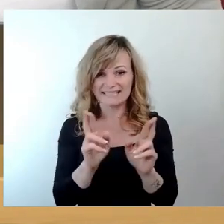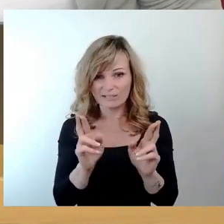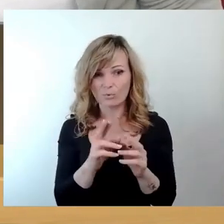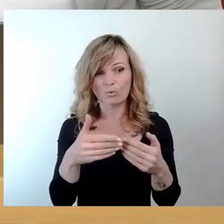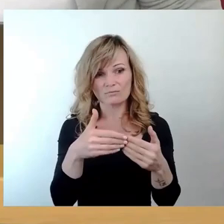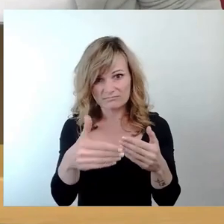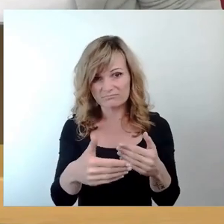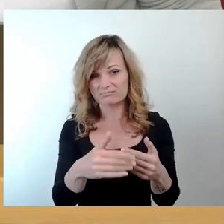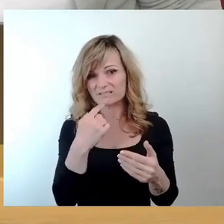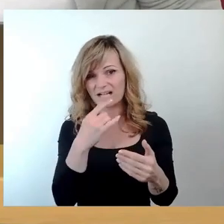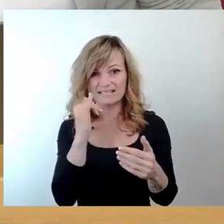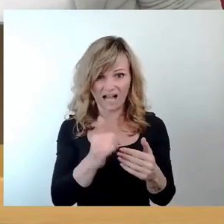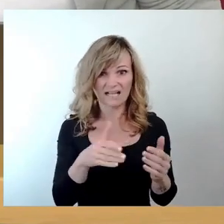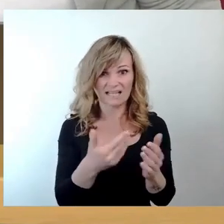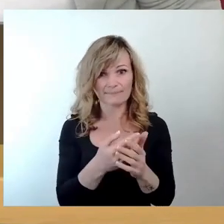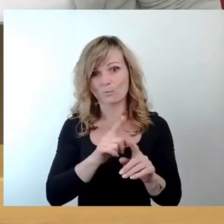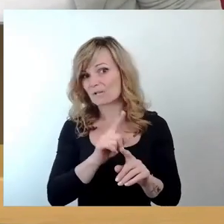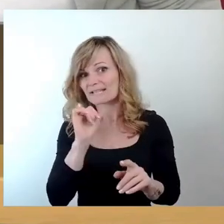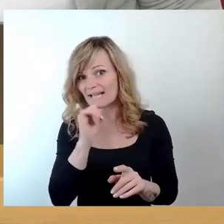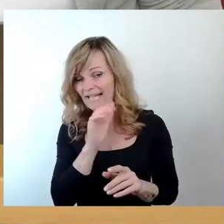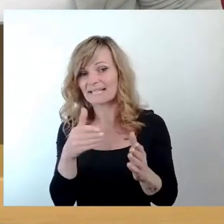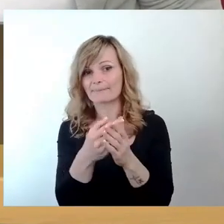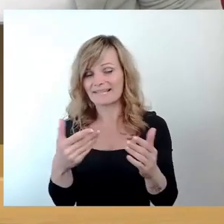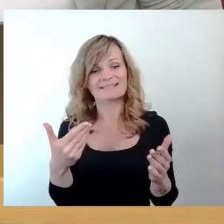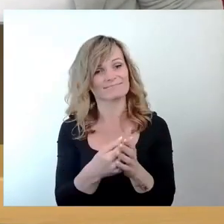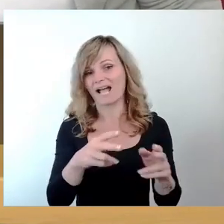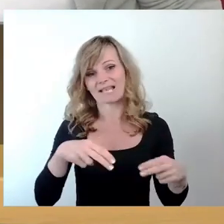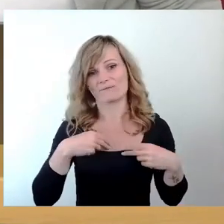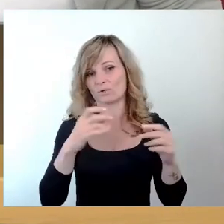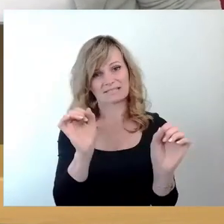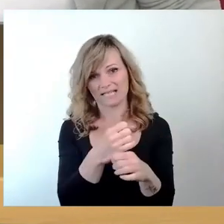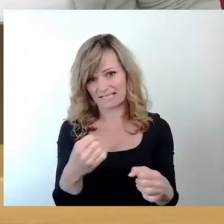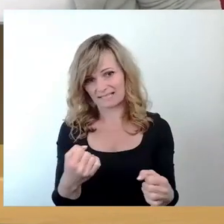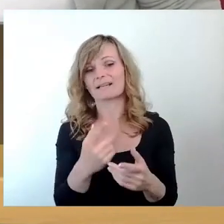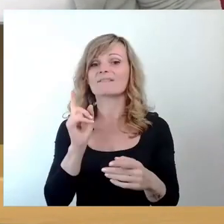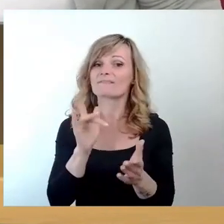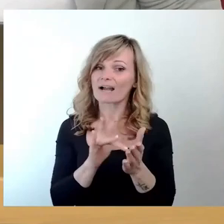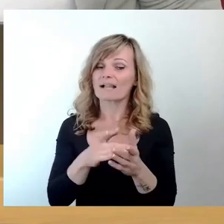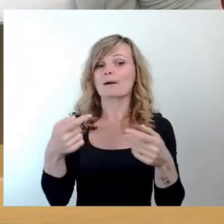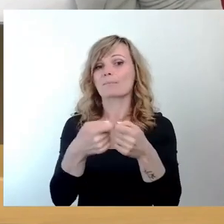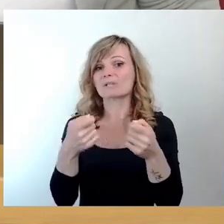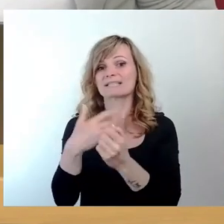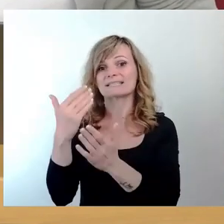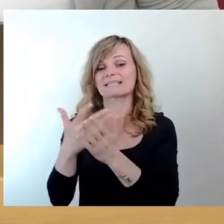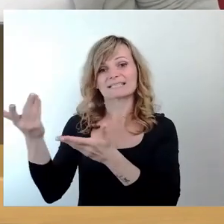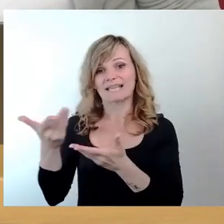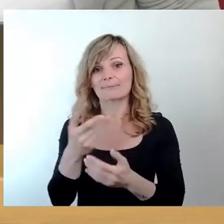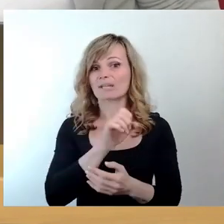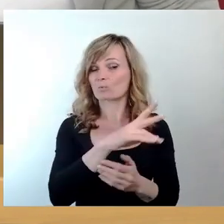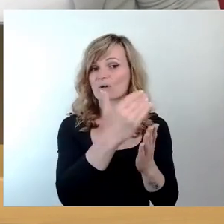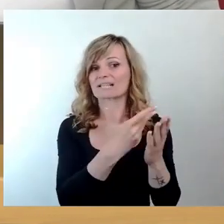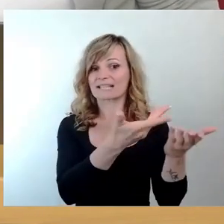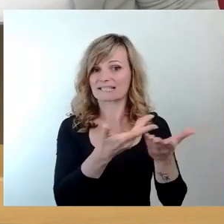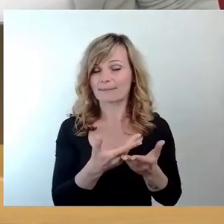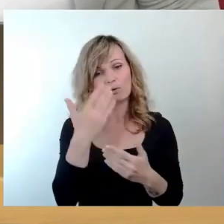beantworten. Da wir die Bundes- und EU-Gesetzgebung noch nicht kennen und auch nur begrenzt beeinflussen